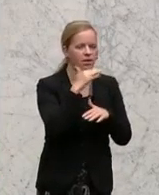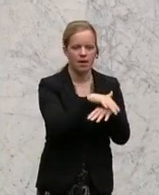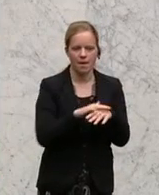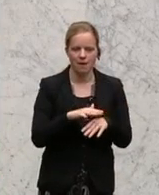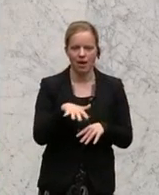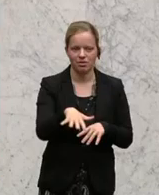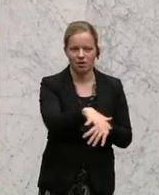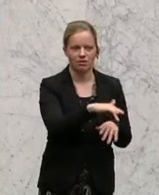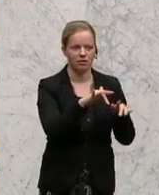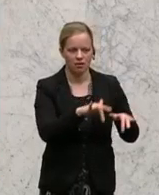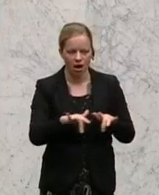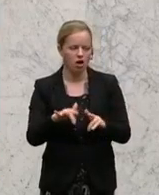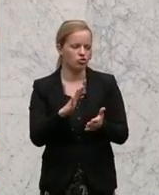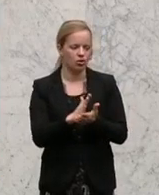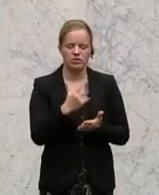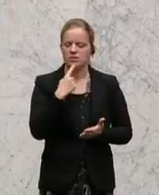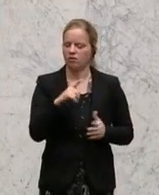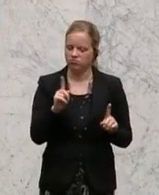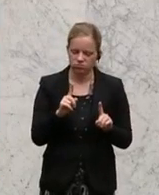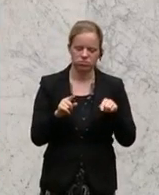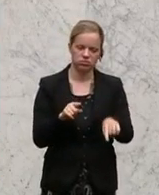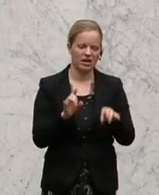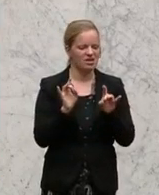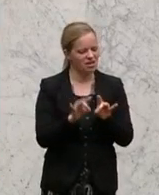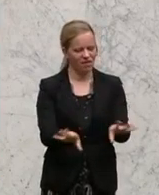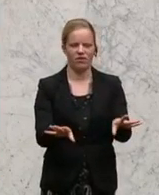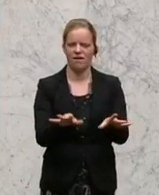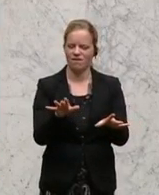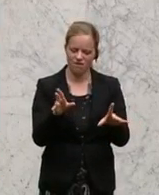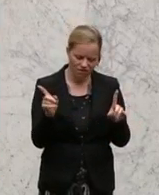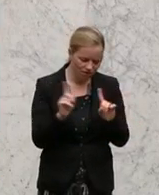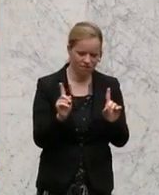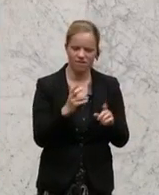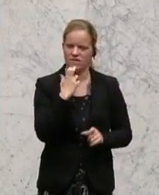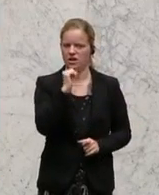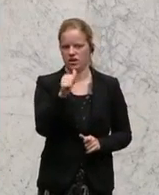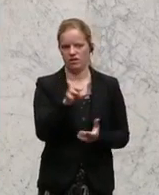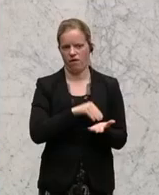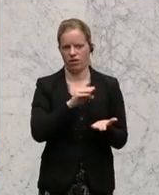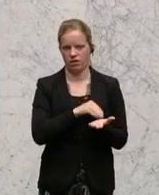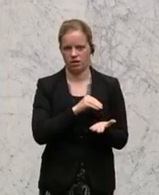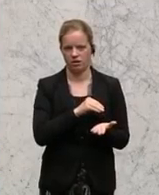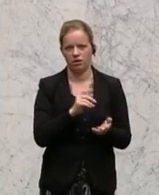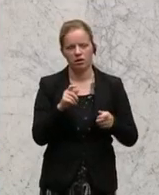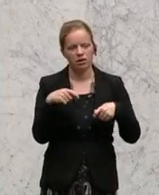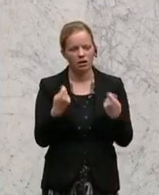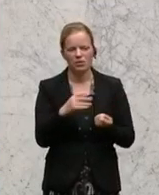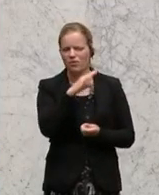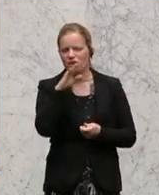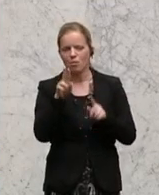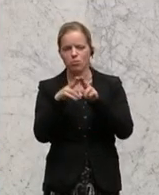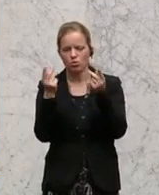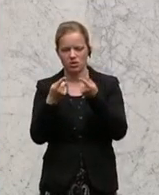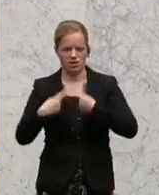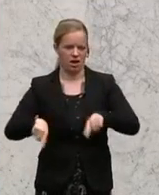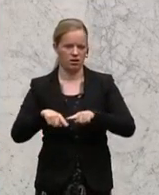die entschieden haben, wir setzen dieses Gift bei uns nicht ein. Es gibt eine ganze Reihe von Bundesländern,